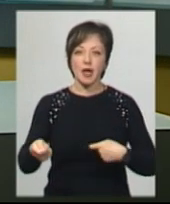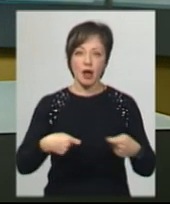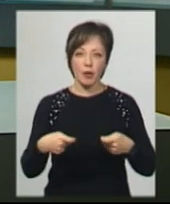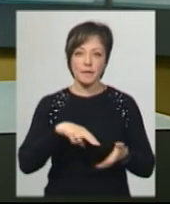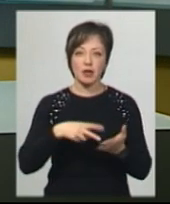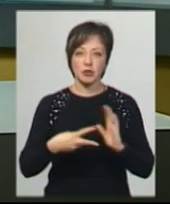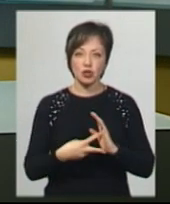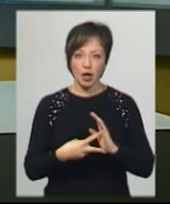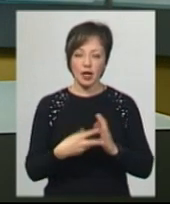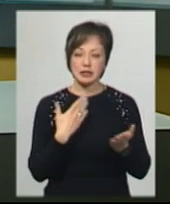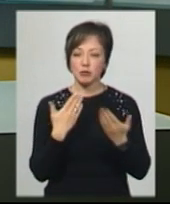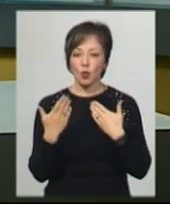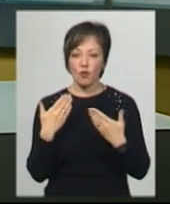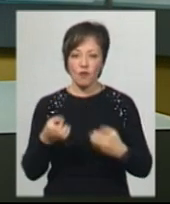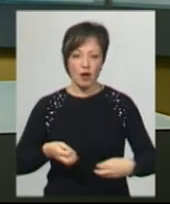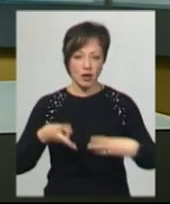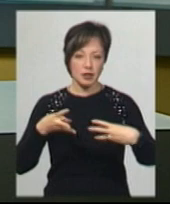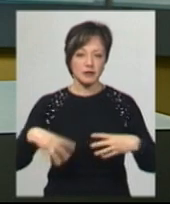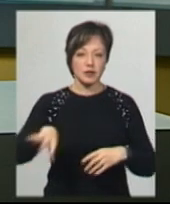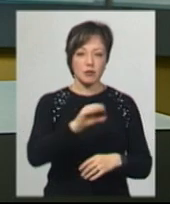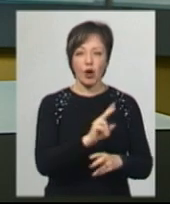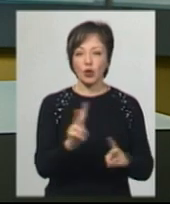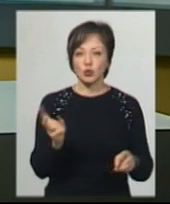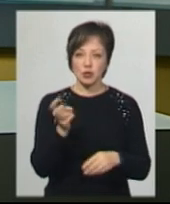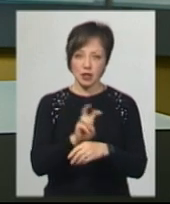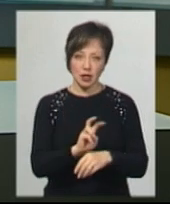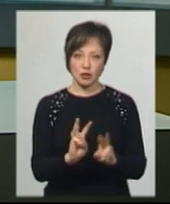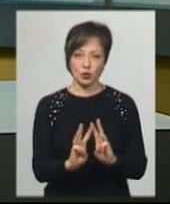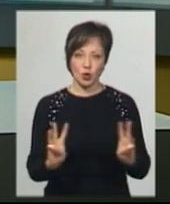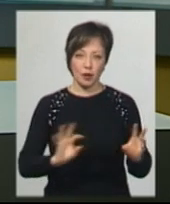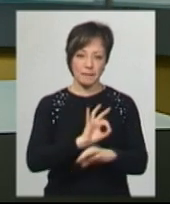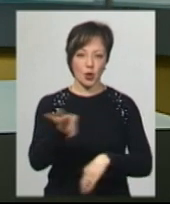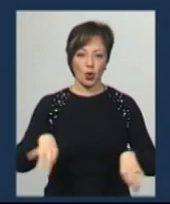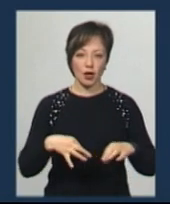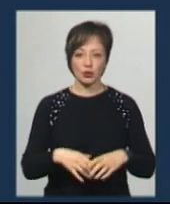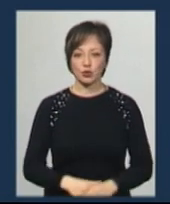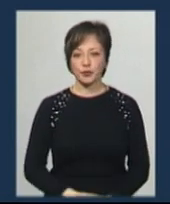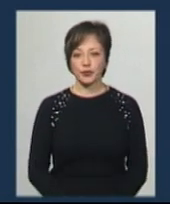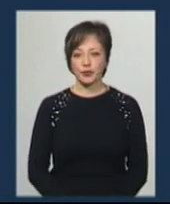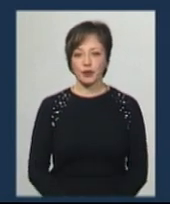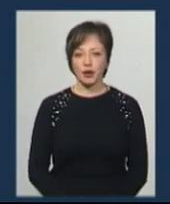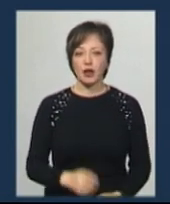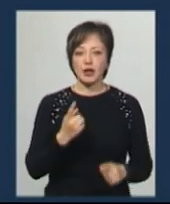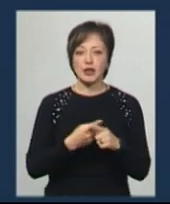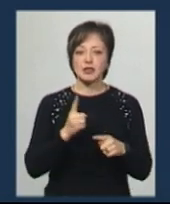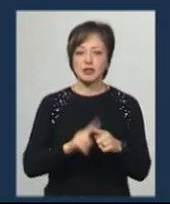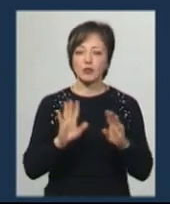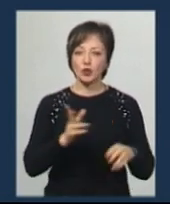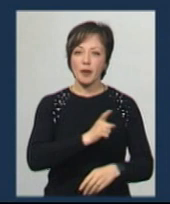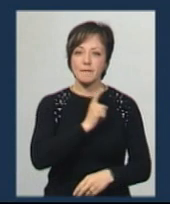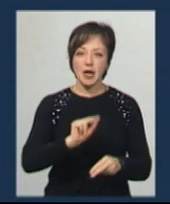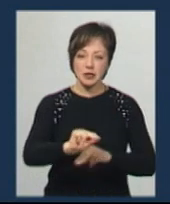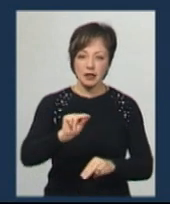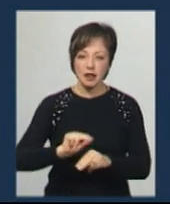передбачає інтерактивне спілкування з усіма, хто зайде на сторінку проєкту. Це переважно будуть майстер-класи